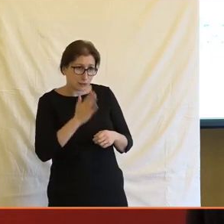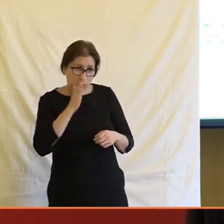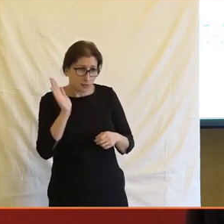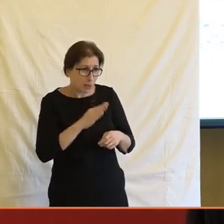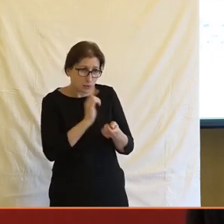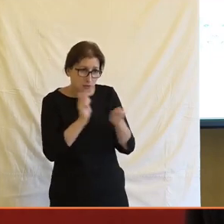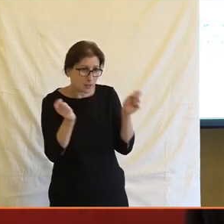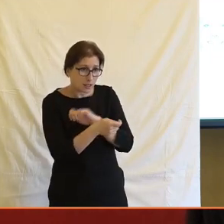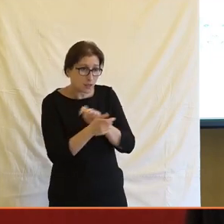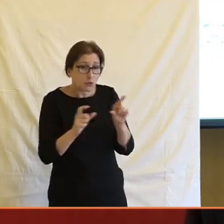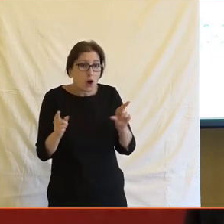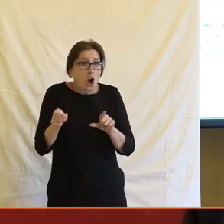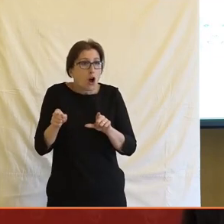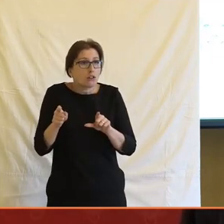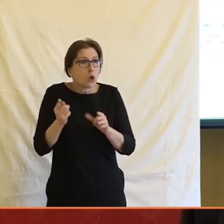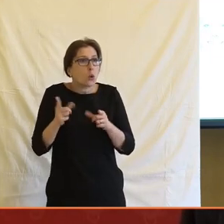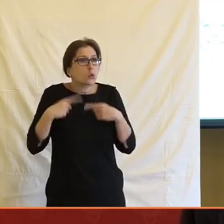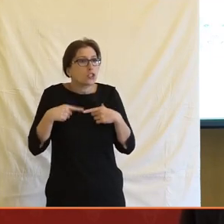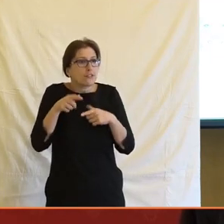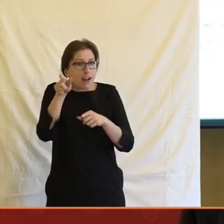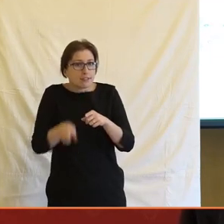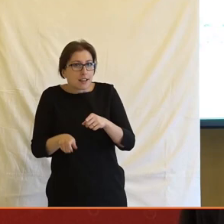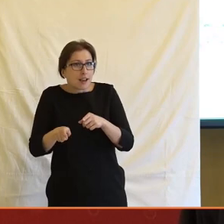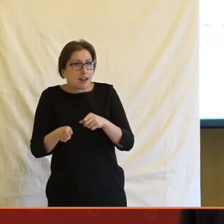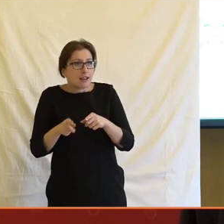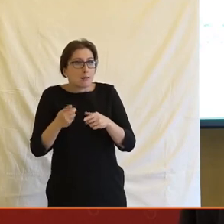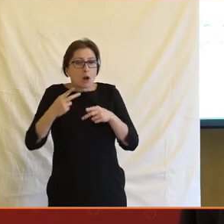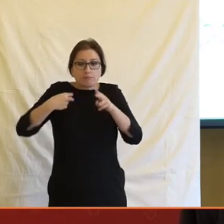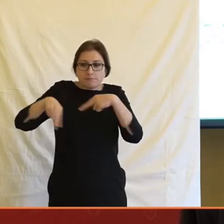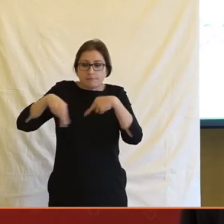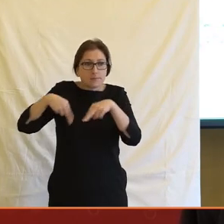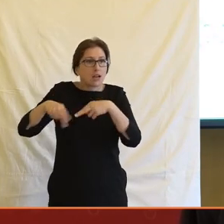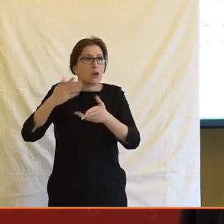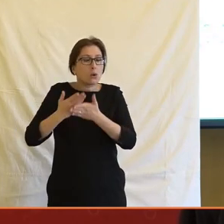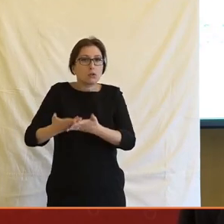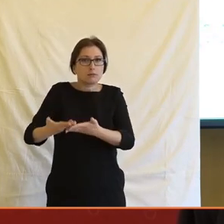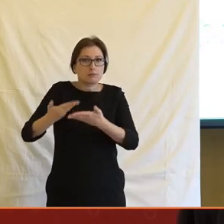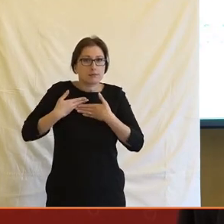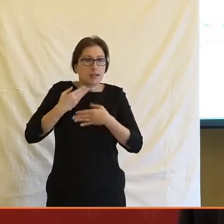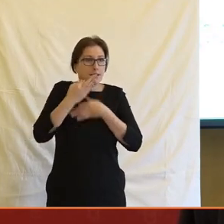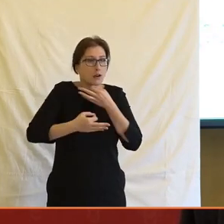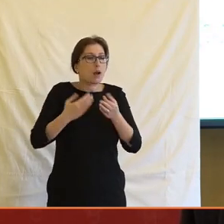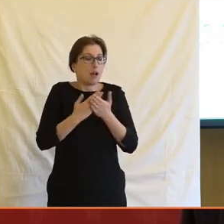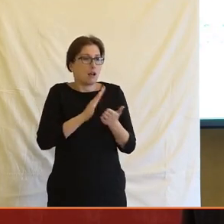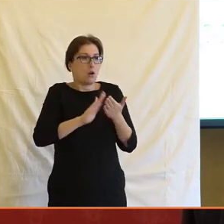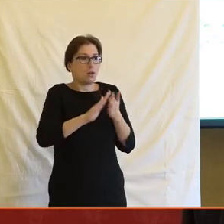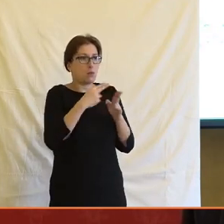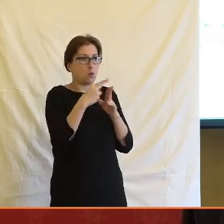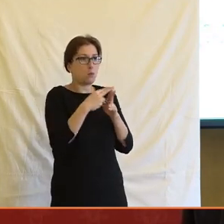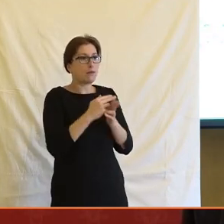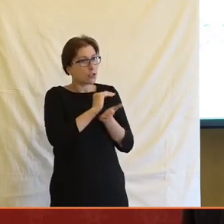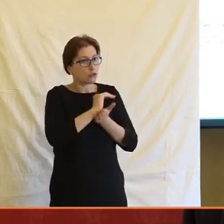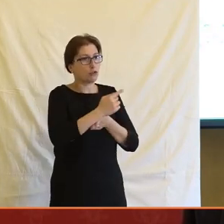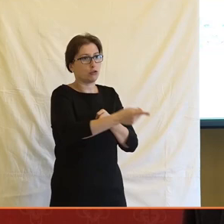celý špatně. Jo, a jenom jakože tím, že je to kolega, se kterým jsme to prostě mohli konzultovat jako obratem, tak jsme byli schopní to jako postavit